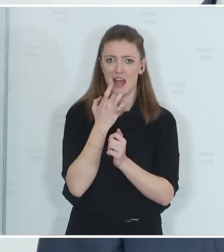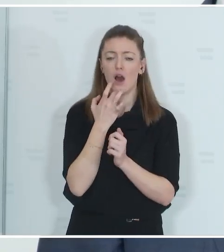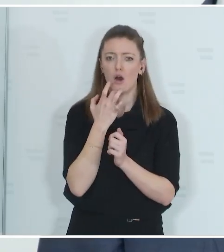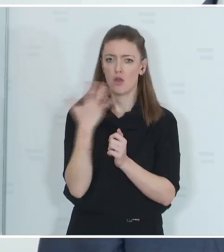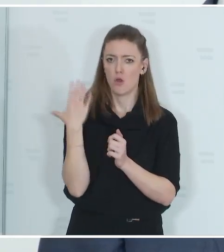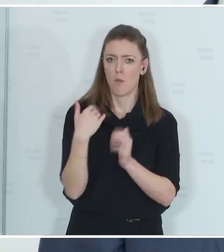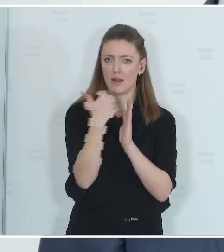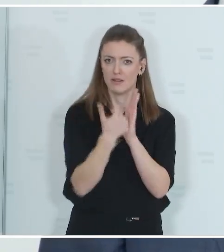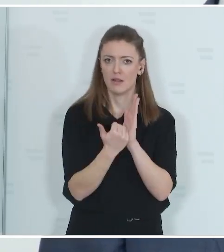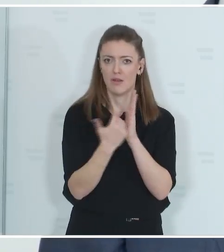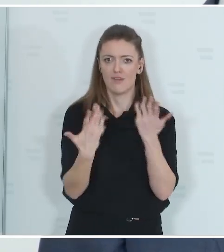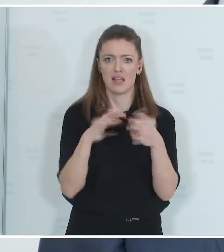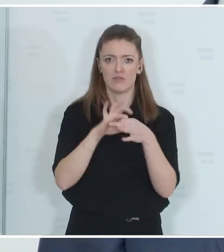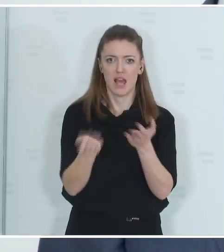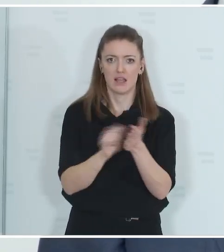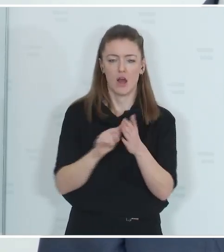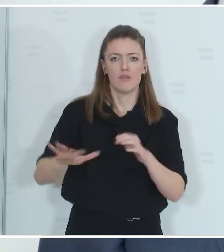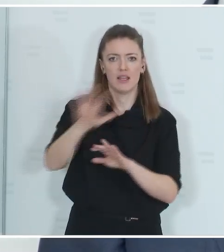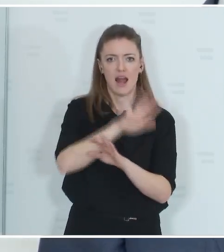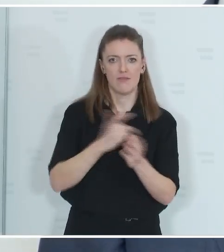festgelegt, was hier auch angekauft wird, welcher Areal.